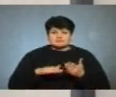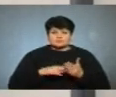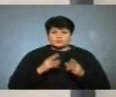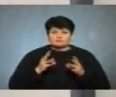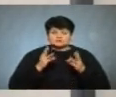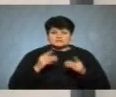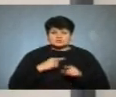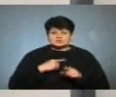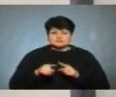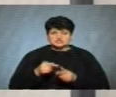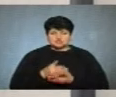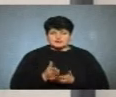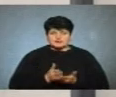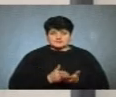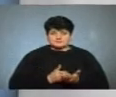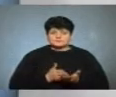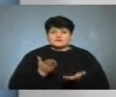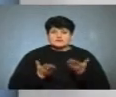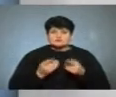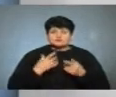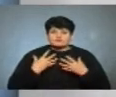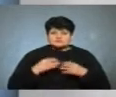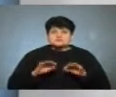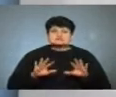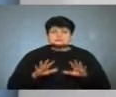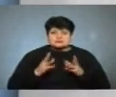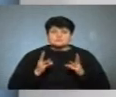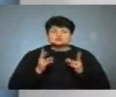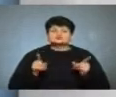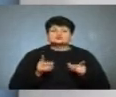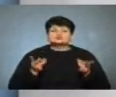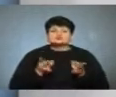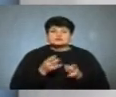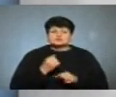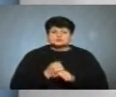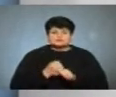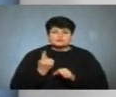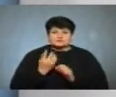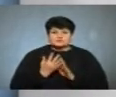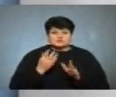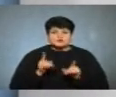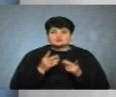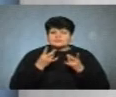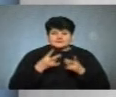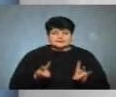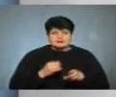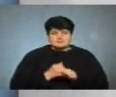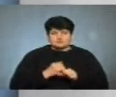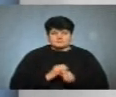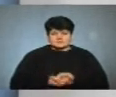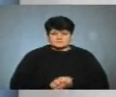пожежі швидше і якісніше. Якщо вже сталася пожежа, що потрібно зробити насамперед, а чого не варто робити взагалом?